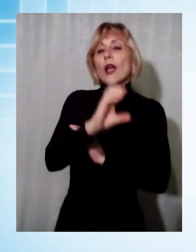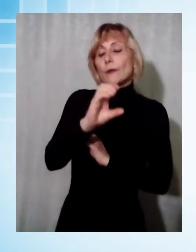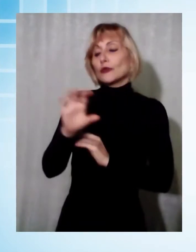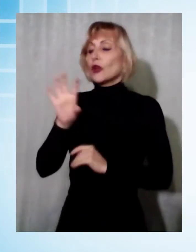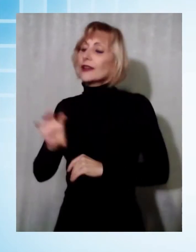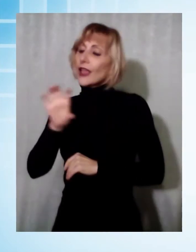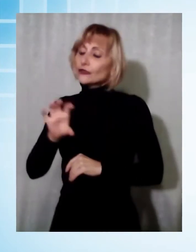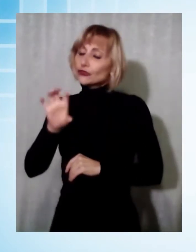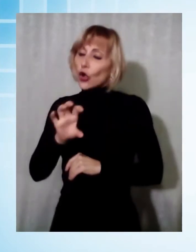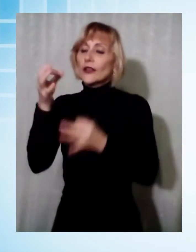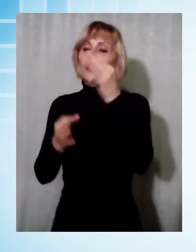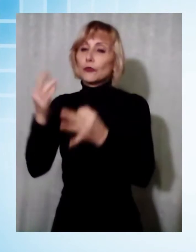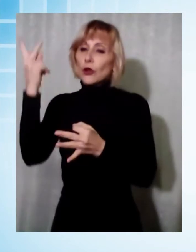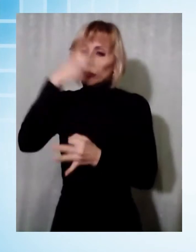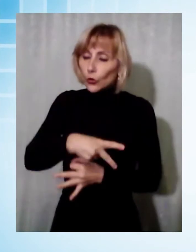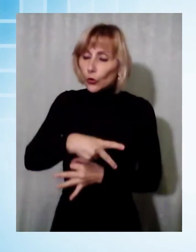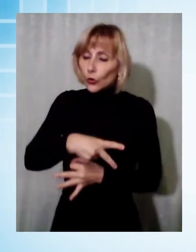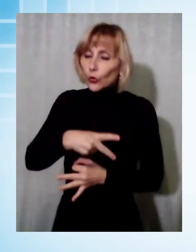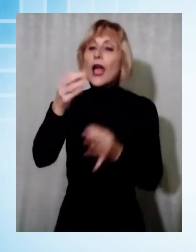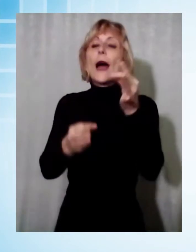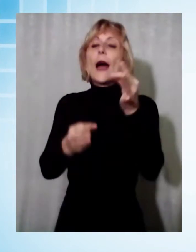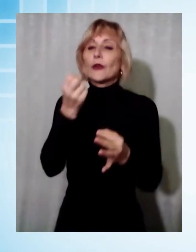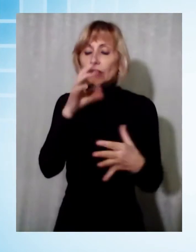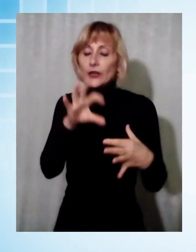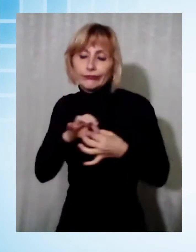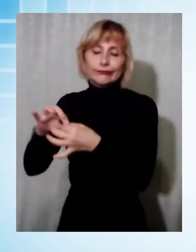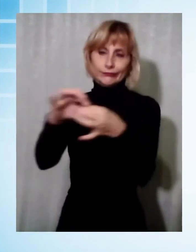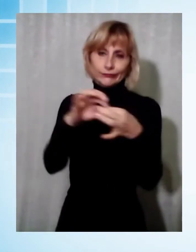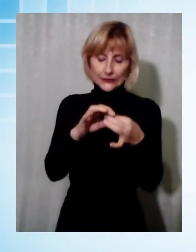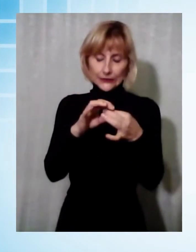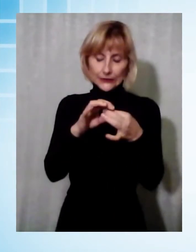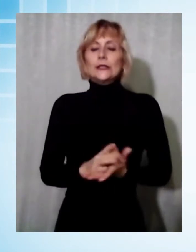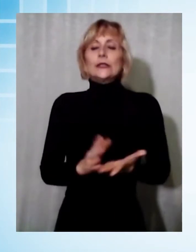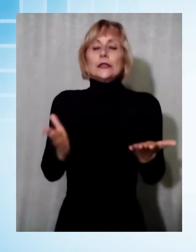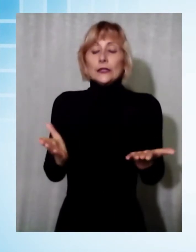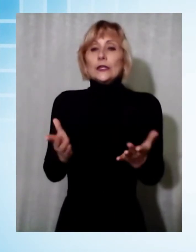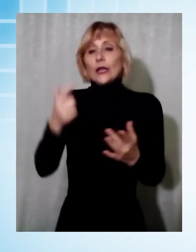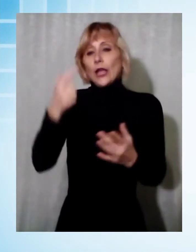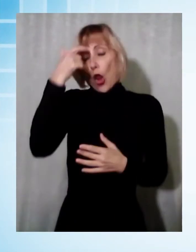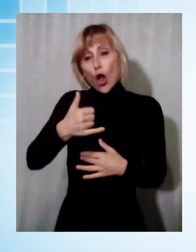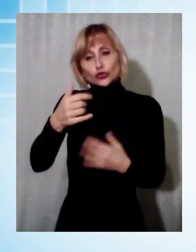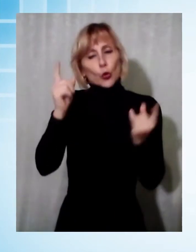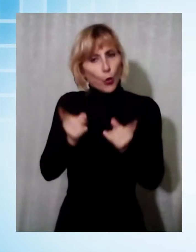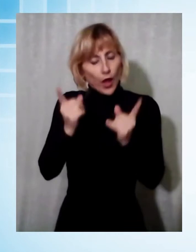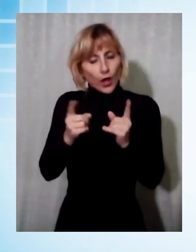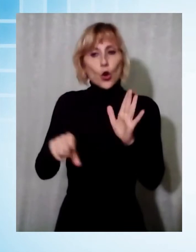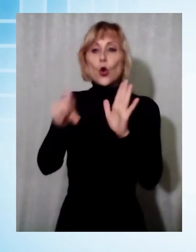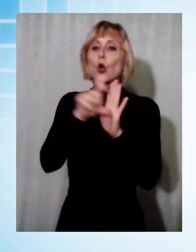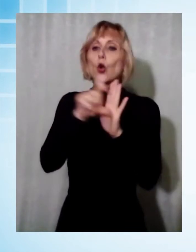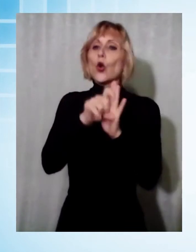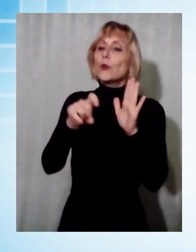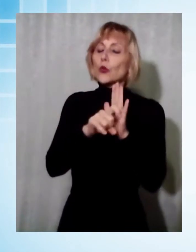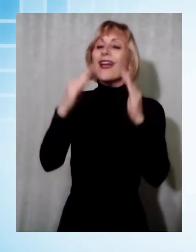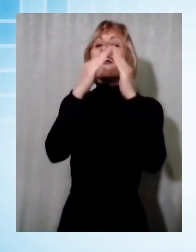e il Tribunale di Lucca. E quindi la logica è questa, di ovviamente fare in modo che il Comune e la Casa Comunale